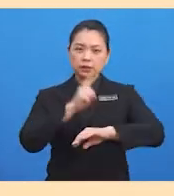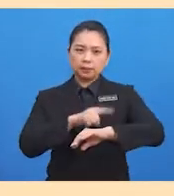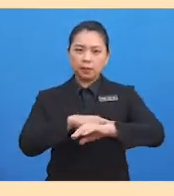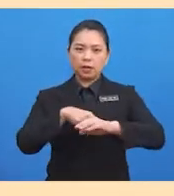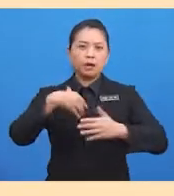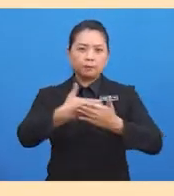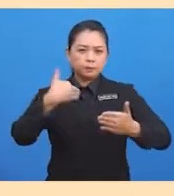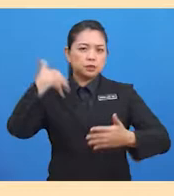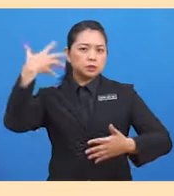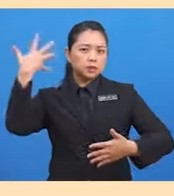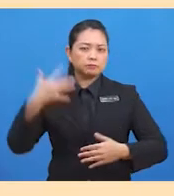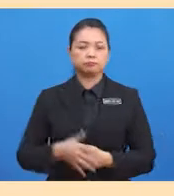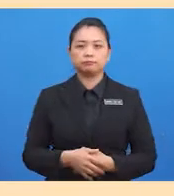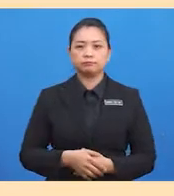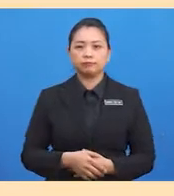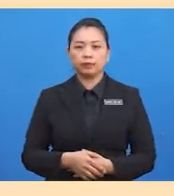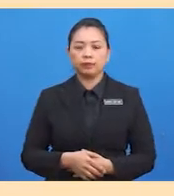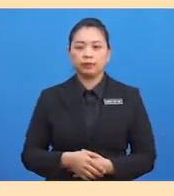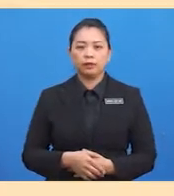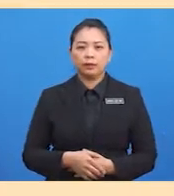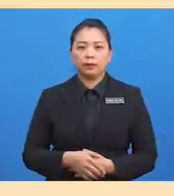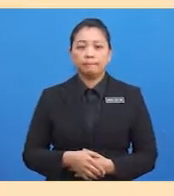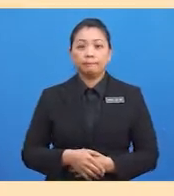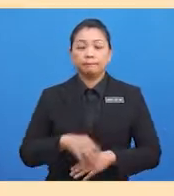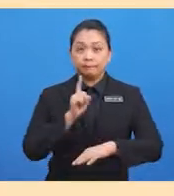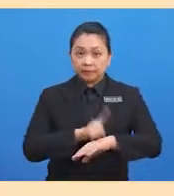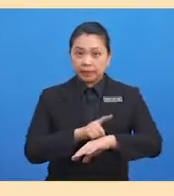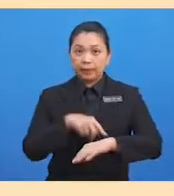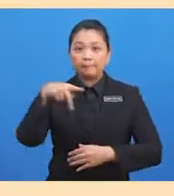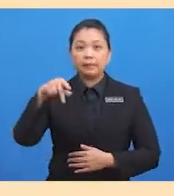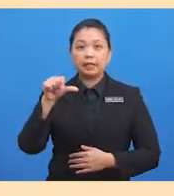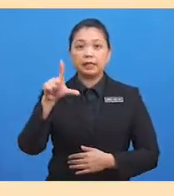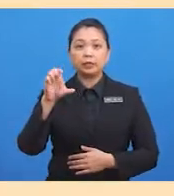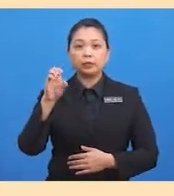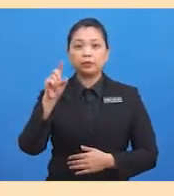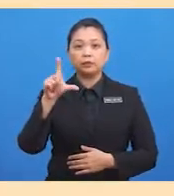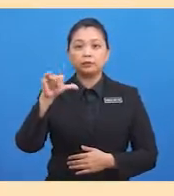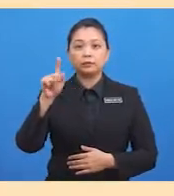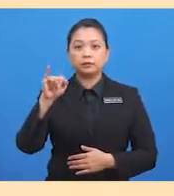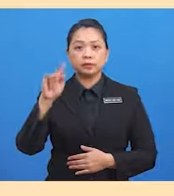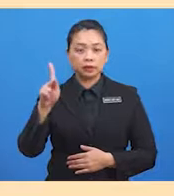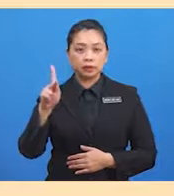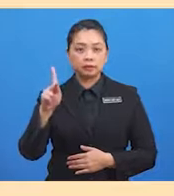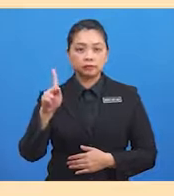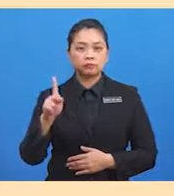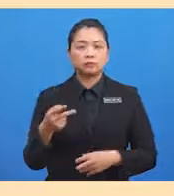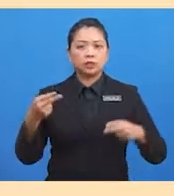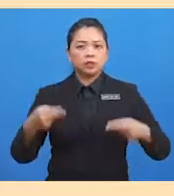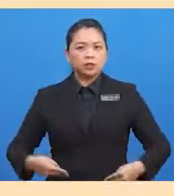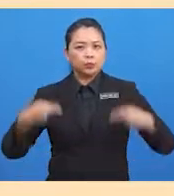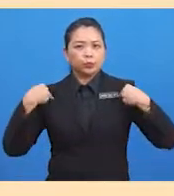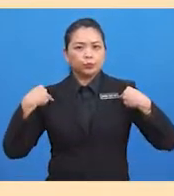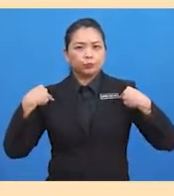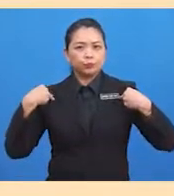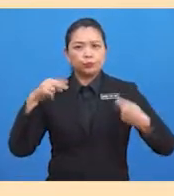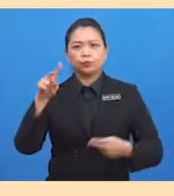Pada zaman paleolitik, disebabkan manusia pada zaman itu hidup secara nomad, iaitu perpindah